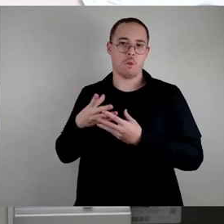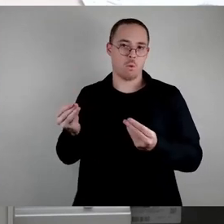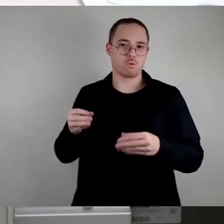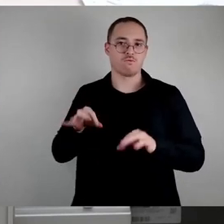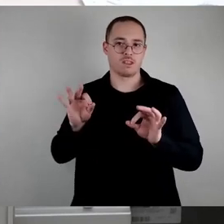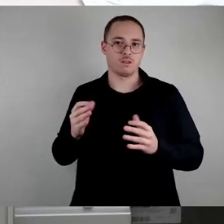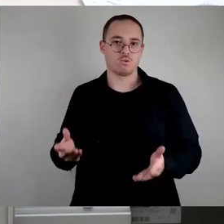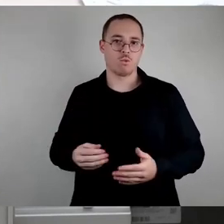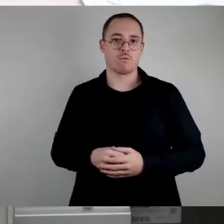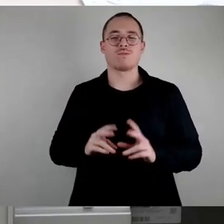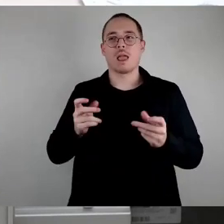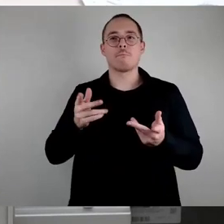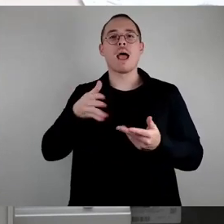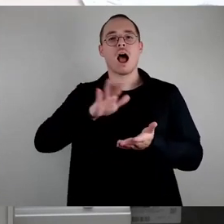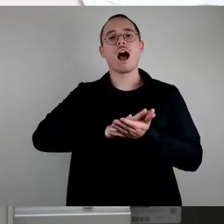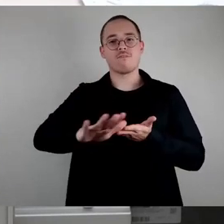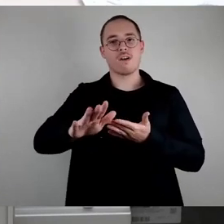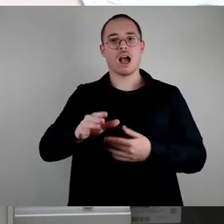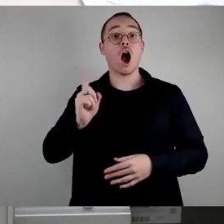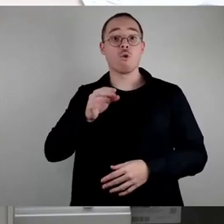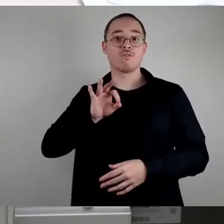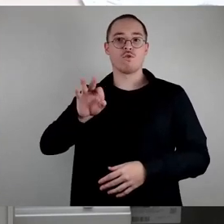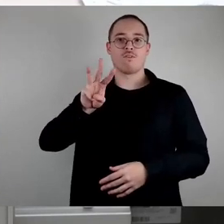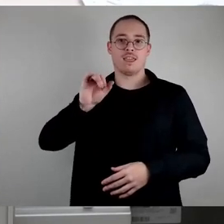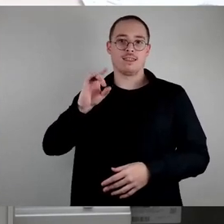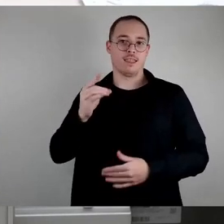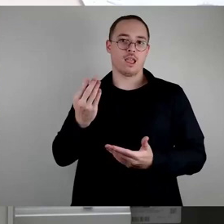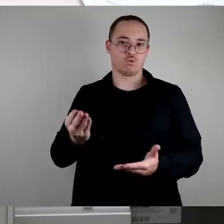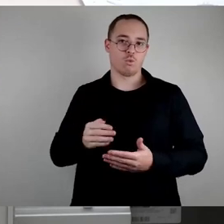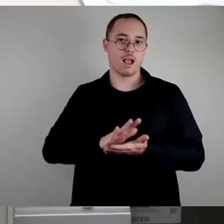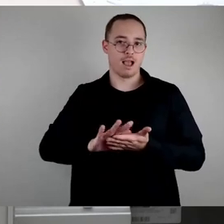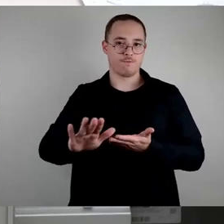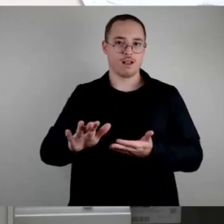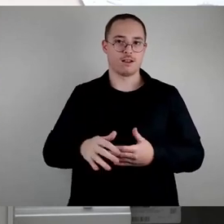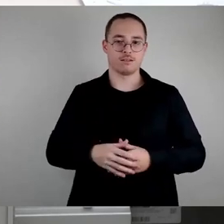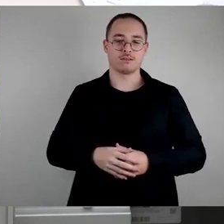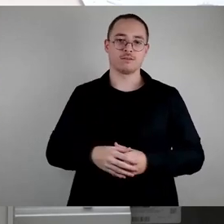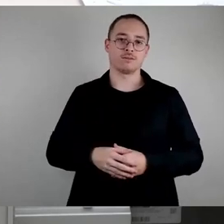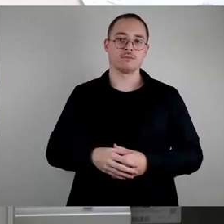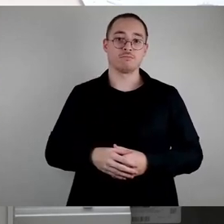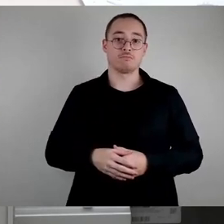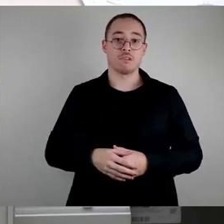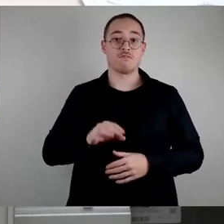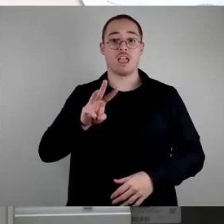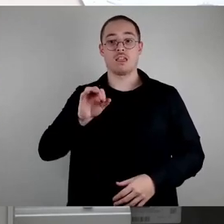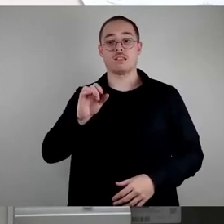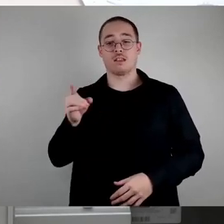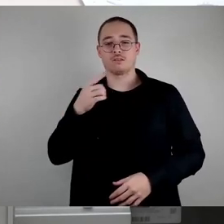Prinzip eine Vereinfachung gerade auch für die WED stattfindet. Wenn die WED das alles individual vertraglich klären